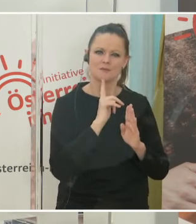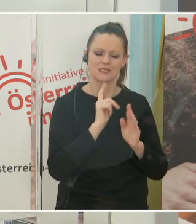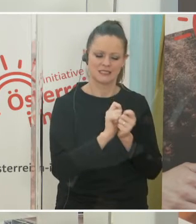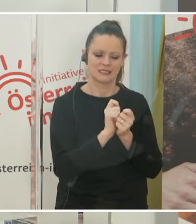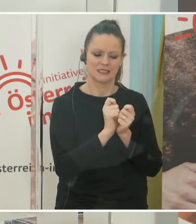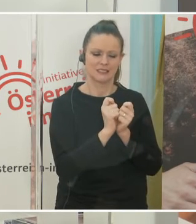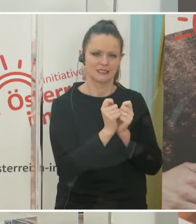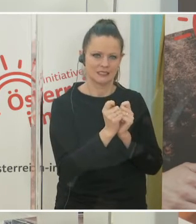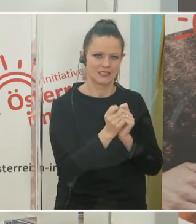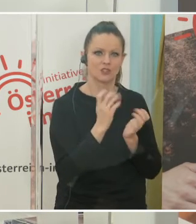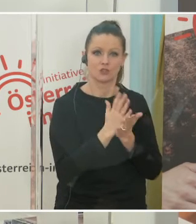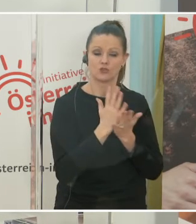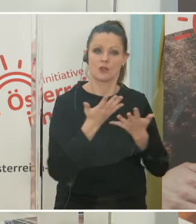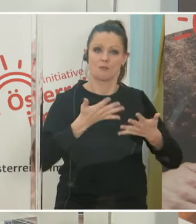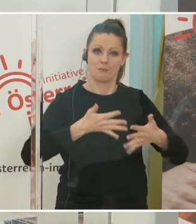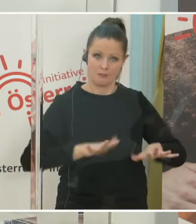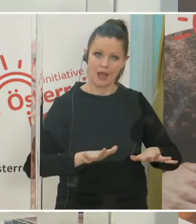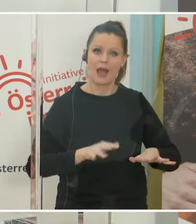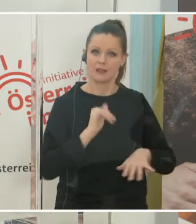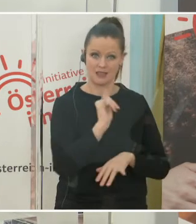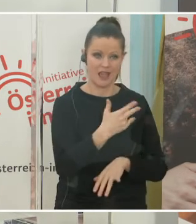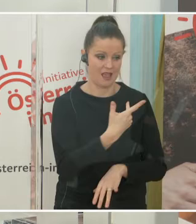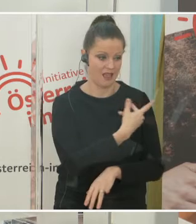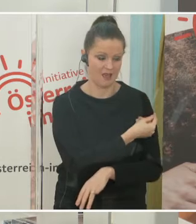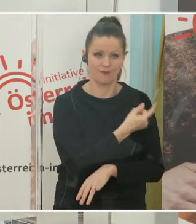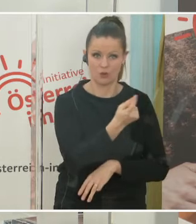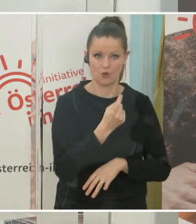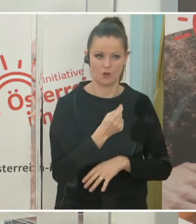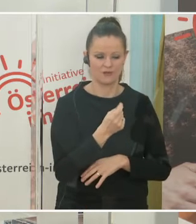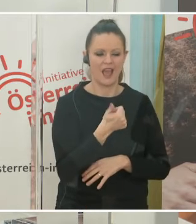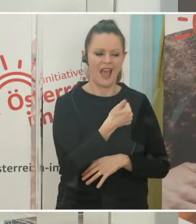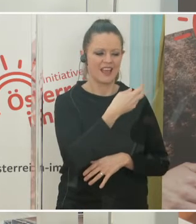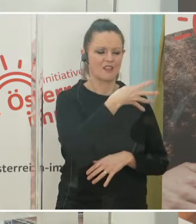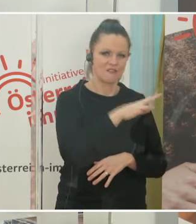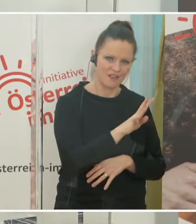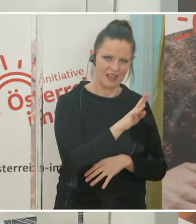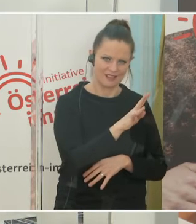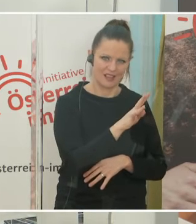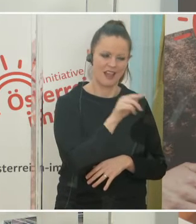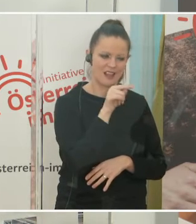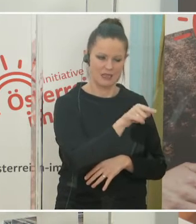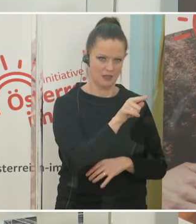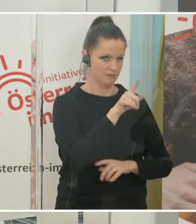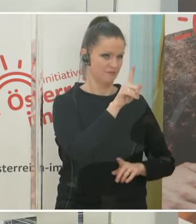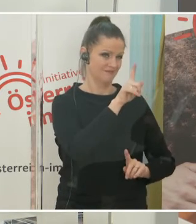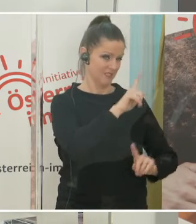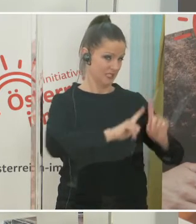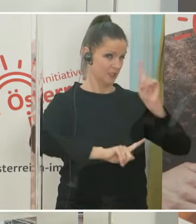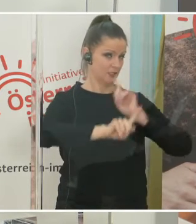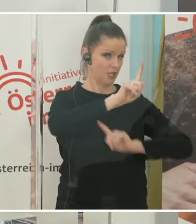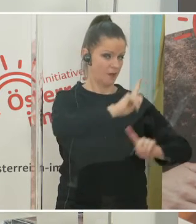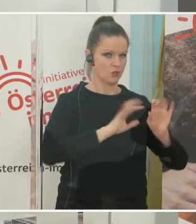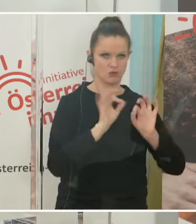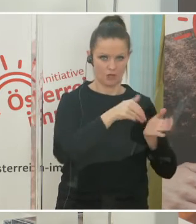bisschen geändert, bereit ist, sich impfen zu lassen. Etwa ein Viertel der Bevölkerung steht der Impfung sehr skeptisch, wenn nicht sogar